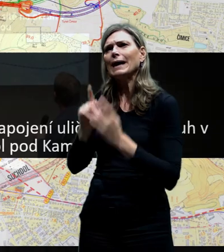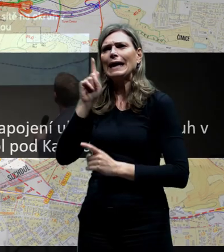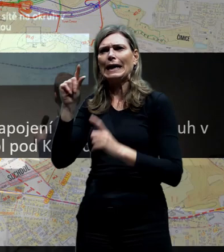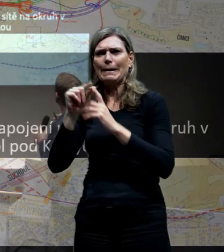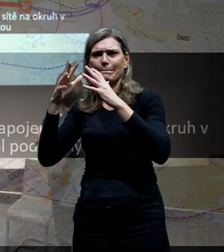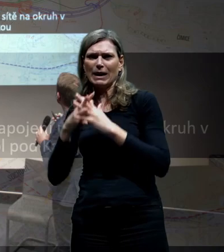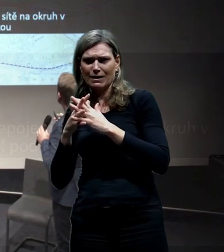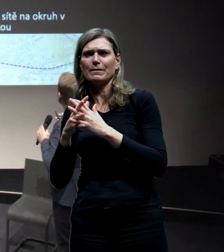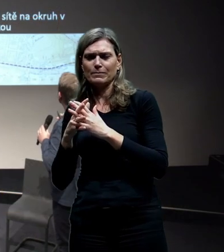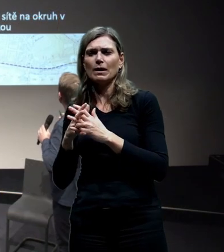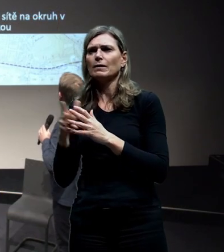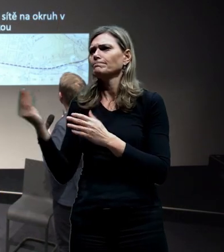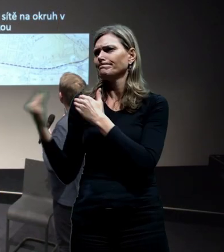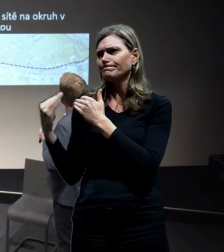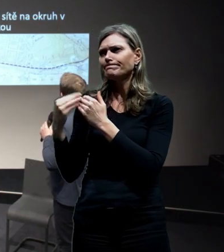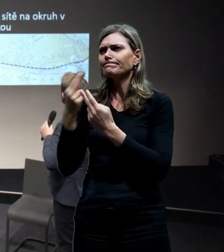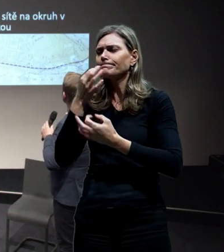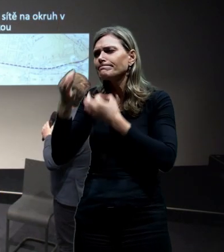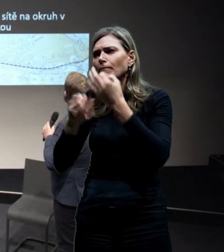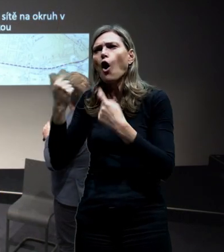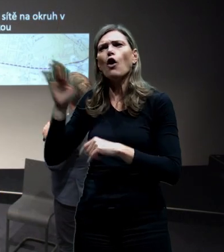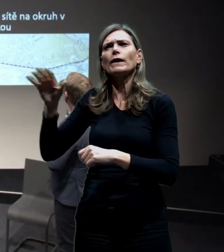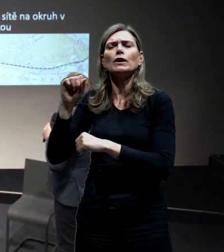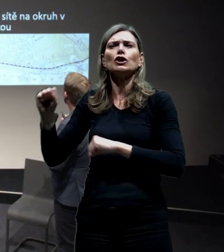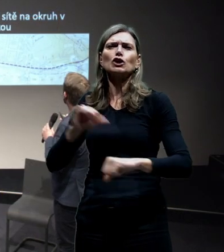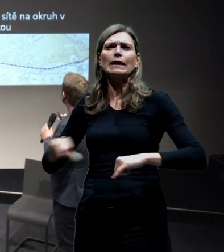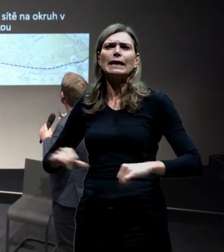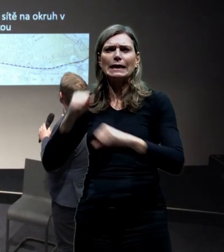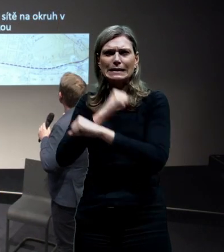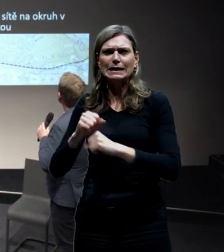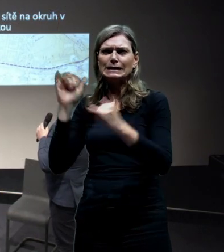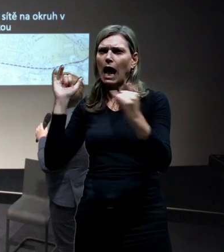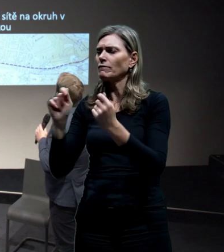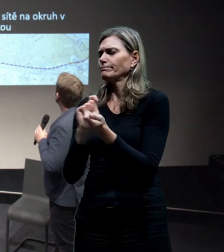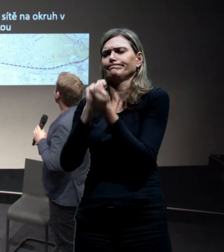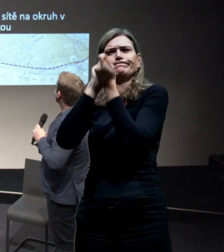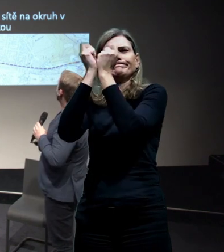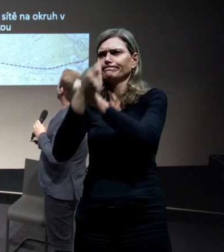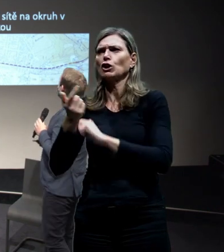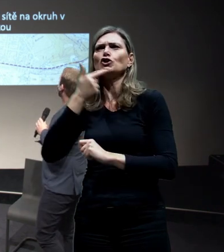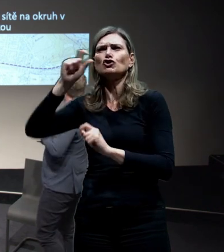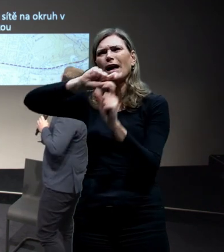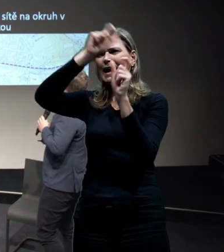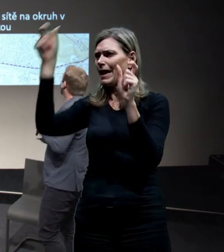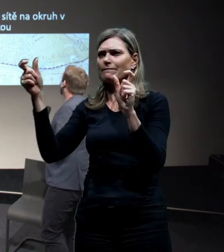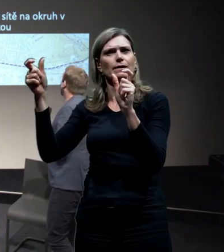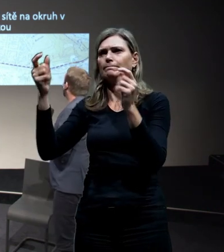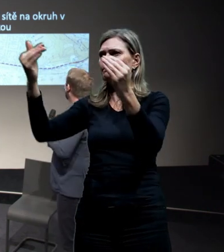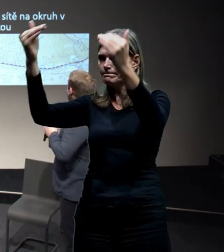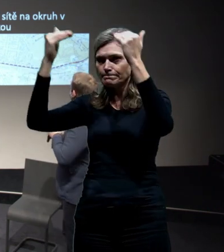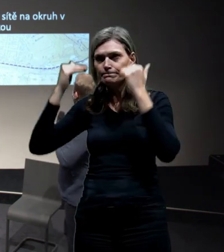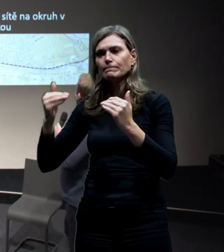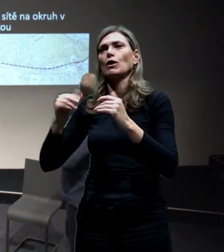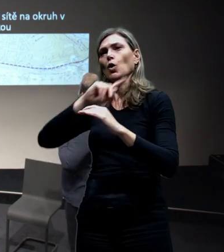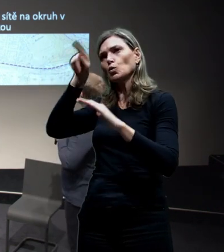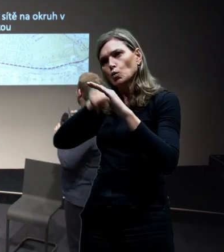architekta Zimy, došlo k prověření řidelstvím silnice dálnic modifikaci, kdy vlastně ten okruh chyde tunelem, podchází